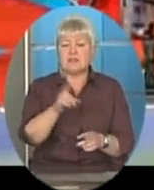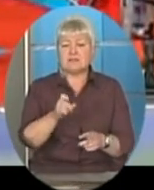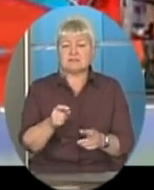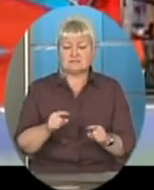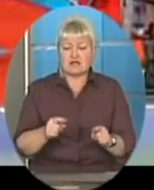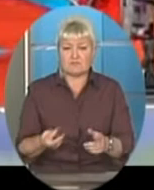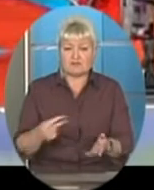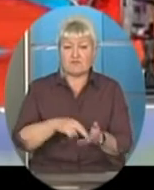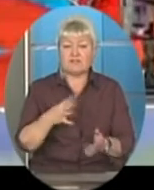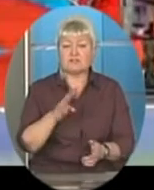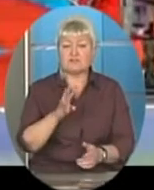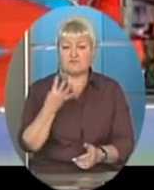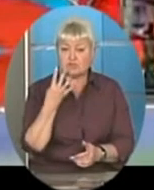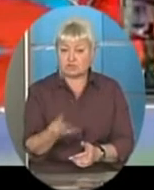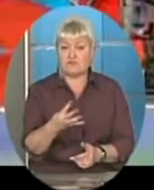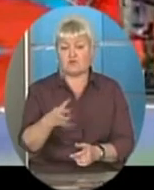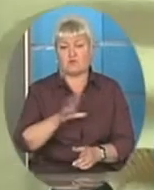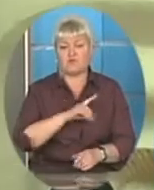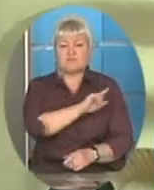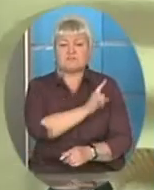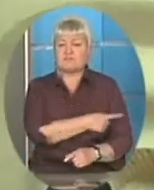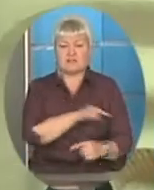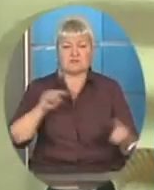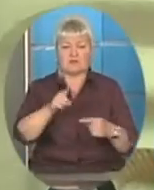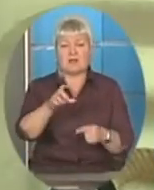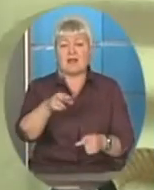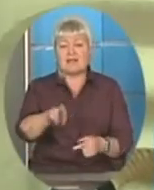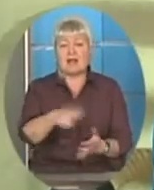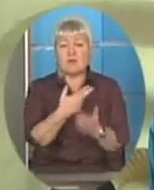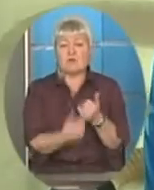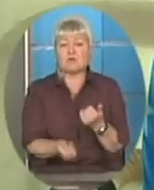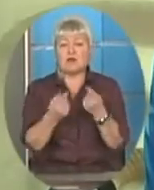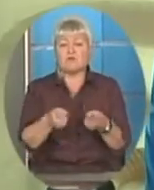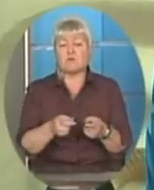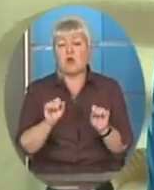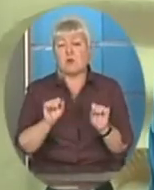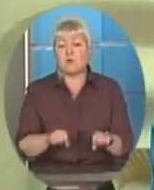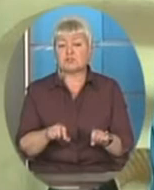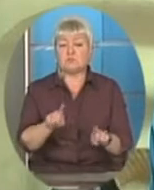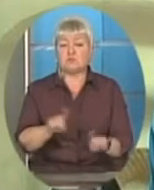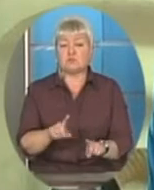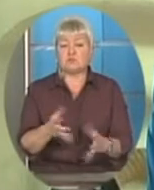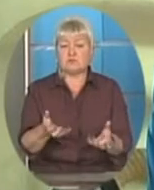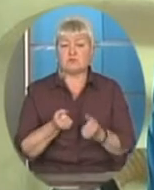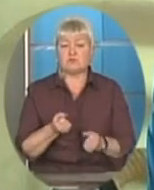фехтував також сильним суперником, але я програв йому, можливо, тому що я получив 4